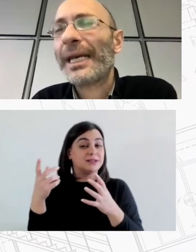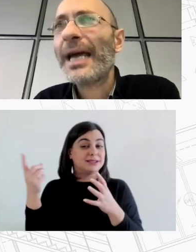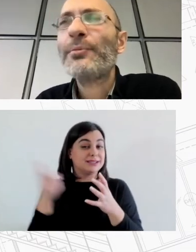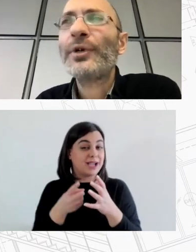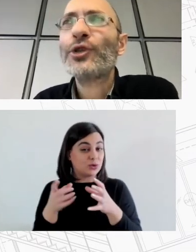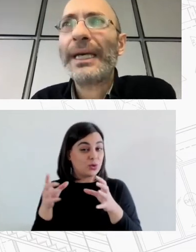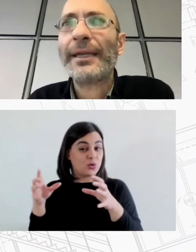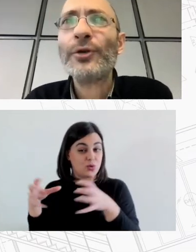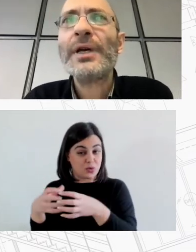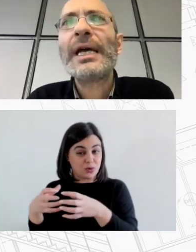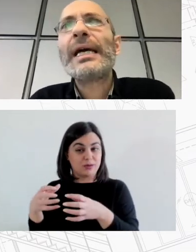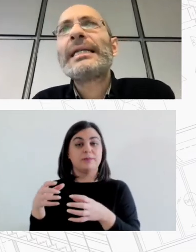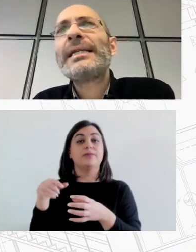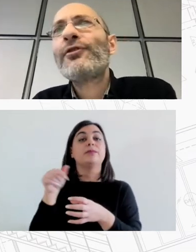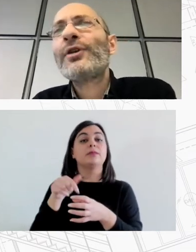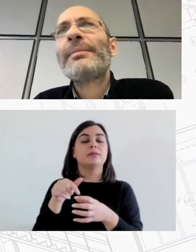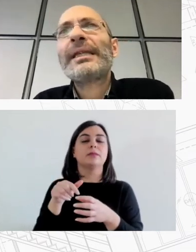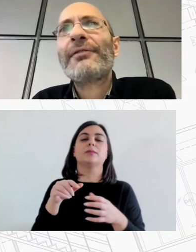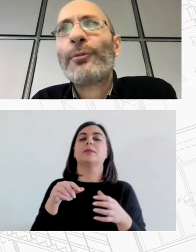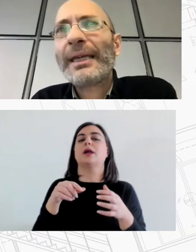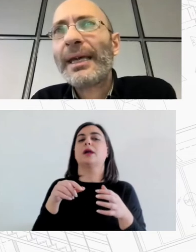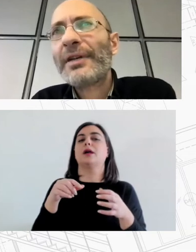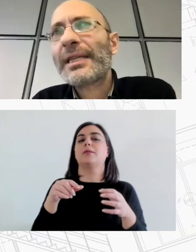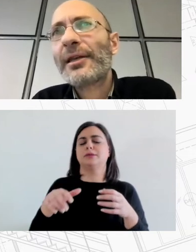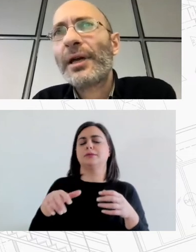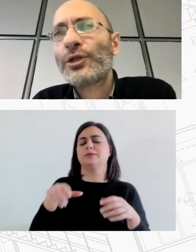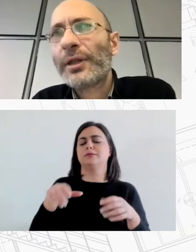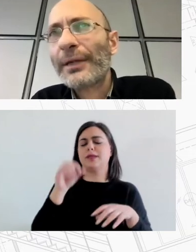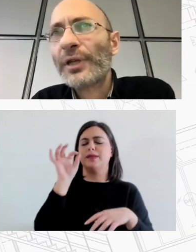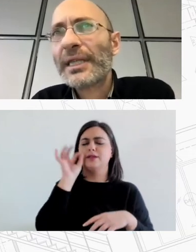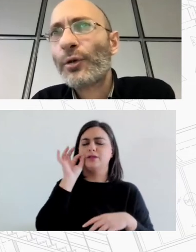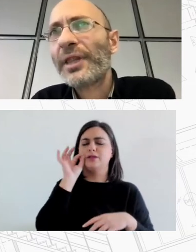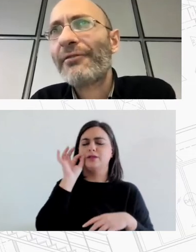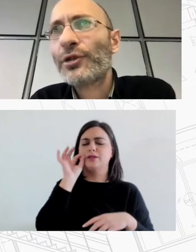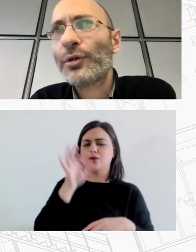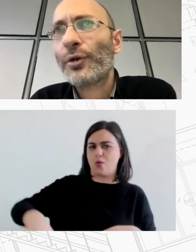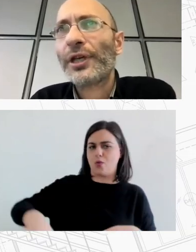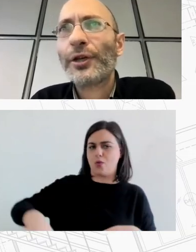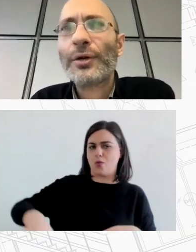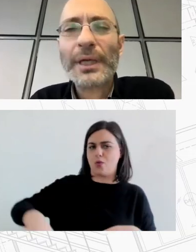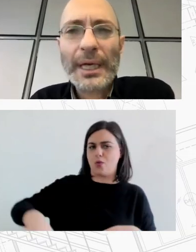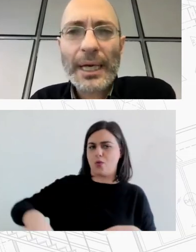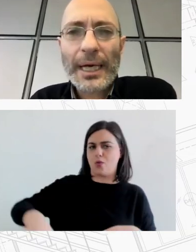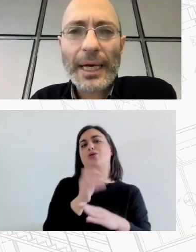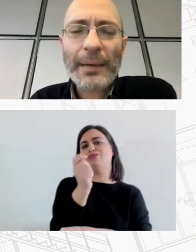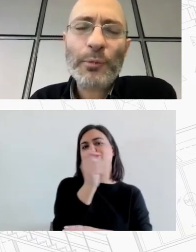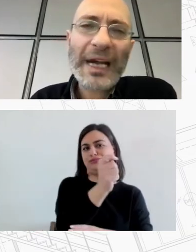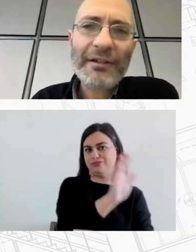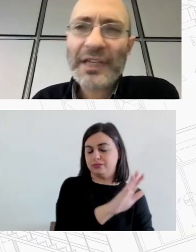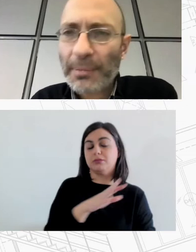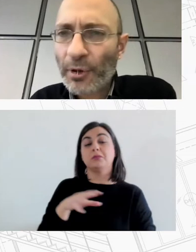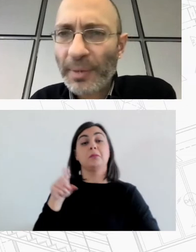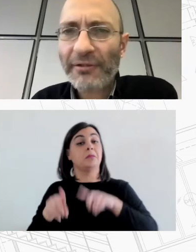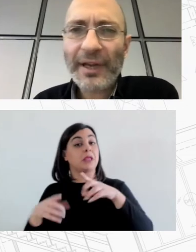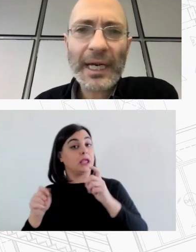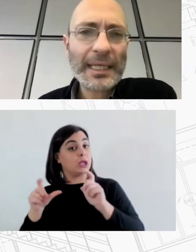νοικοκυριά που είναι στο ενίκιο σύμφωνα με την Ευρωπαϊκή Έρευνα Ισοδημάτων και Συντικών Διαβίωσης των Νοικοκυριών που μιλάει